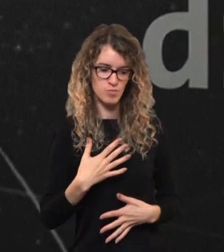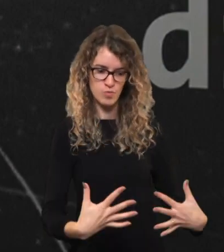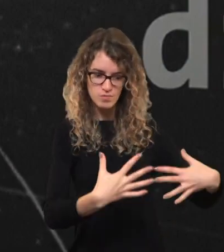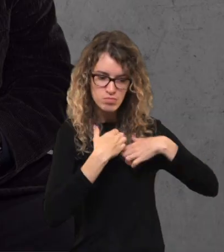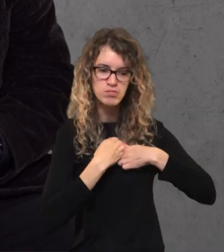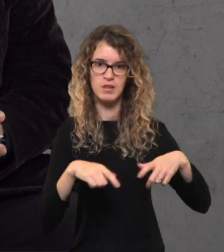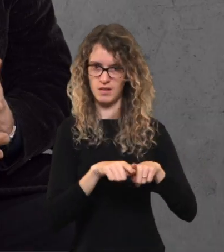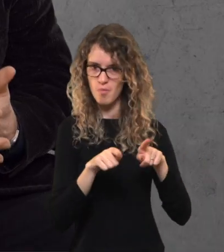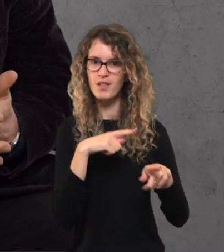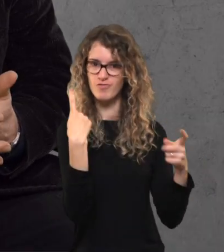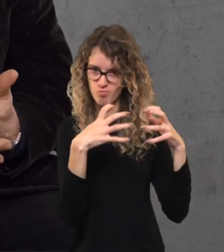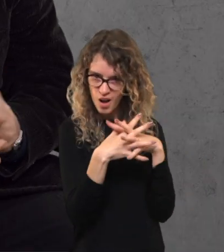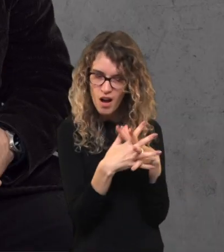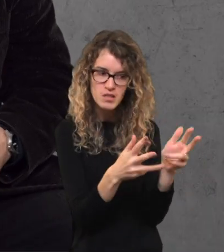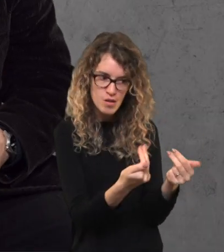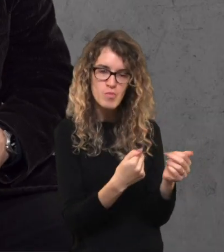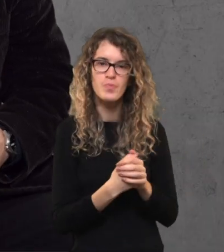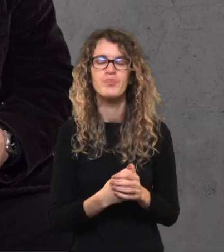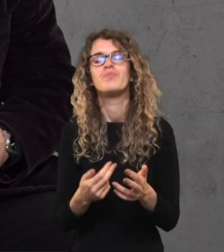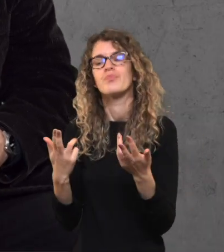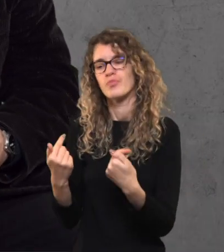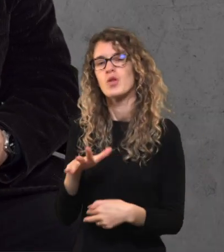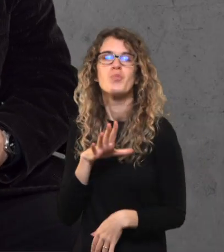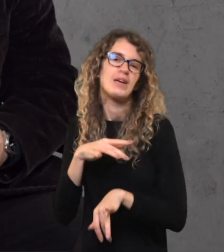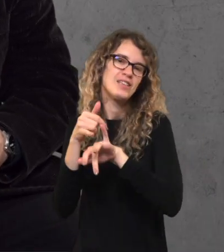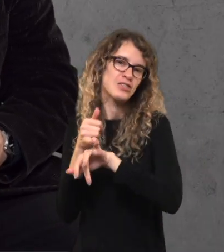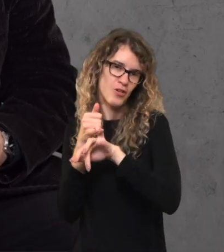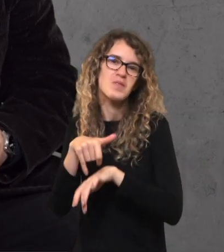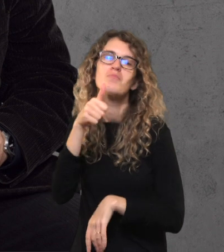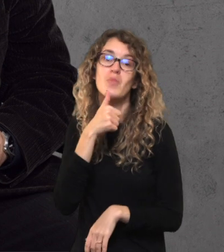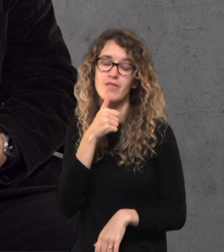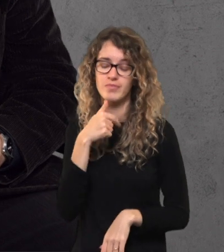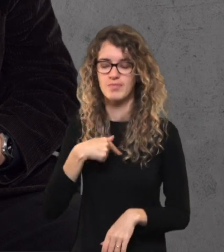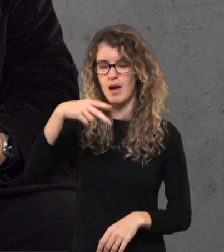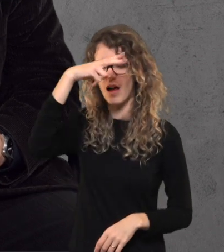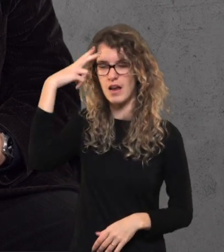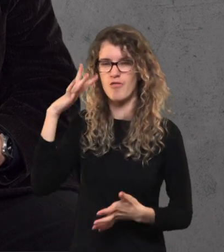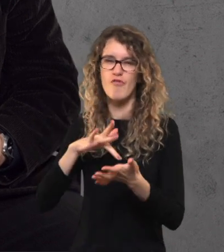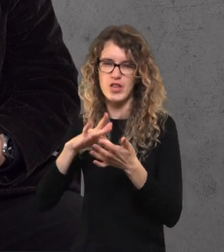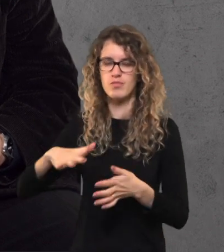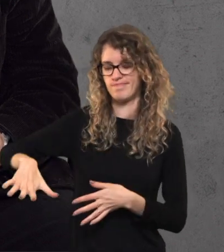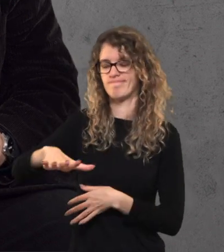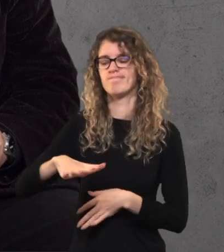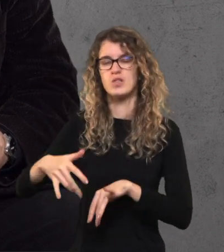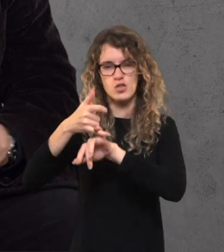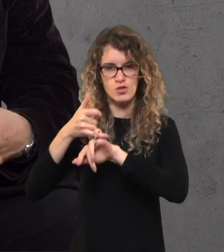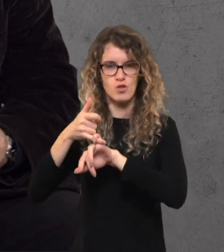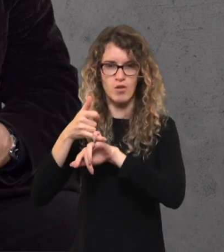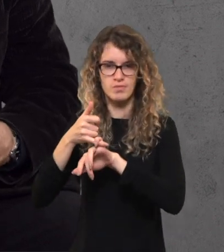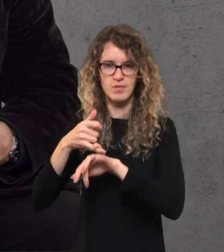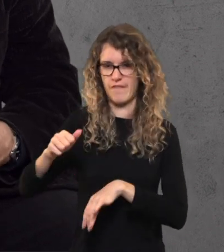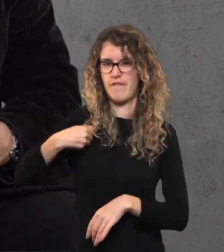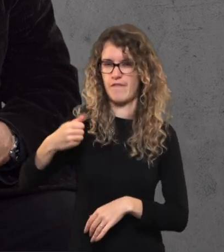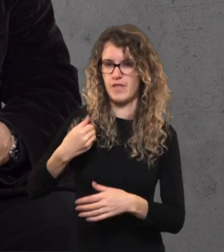irgi puola. Tokį storinį pavyzdį pateikčiau. Nagrinėjau, tyrinėjau vidurinės Lietuvos arba ta Želigovskio kariuomenį.